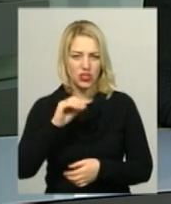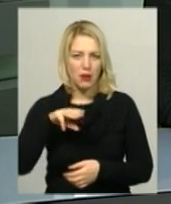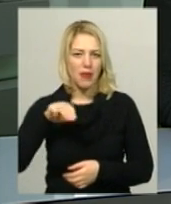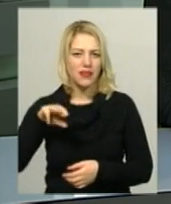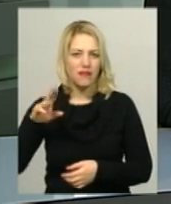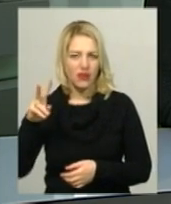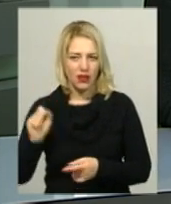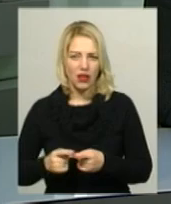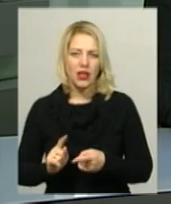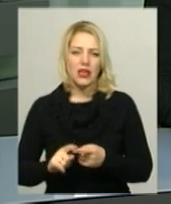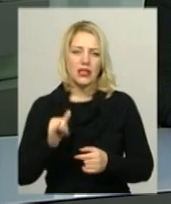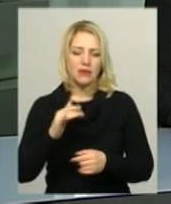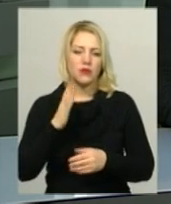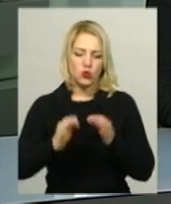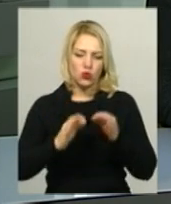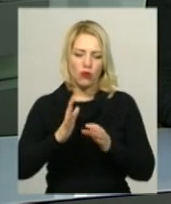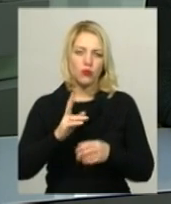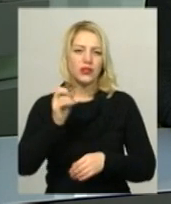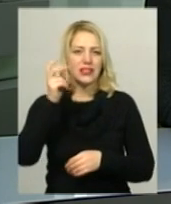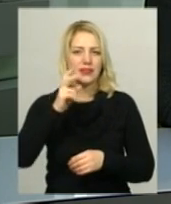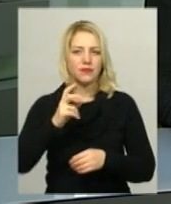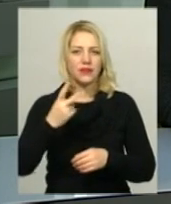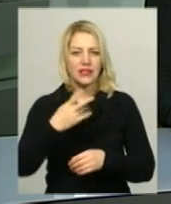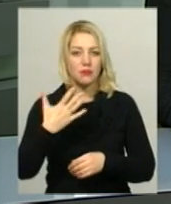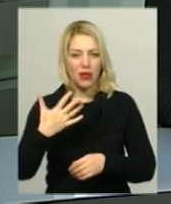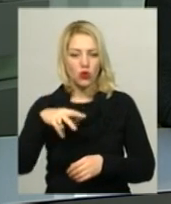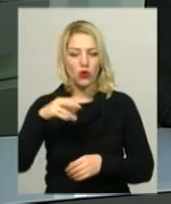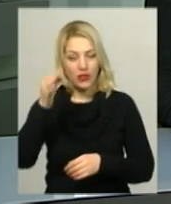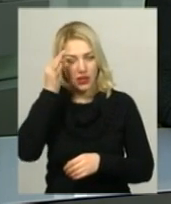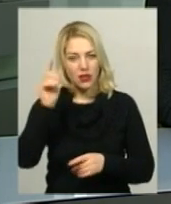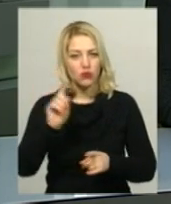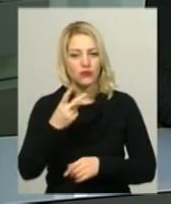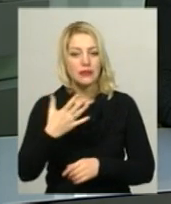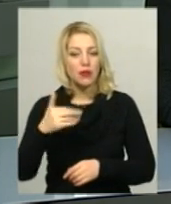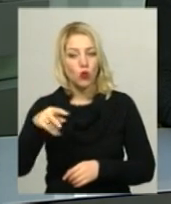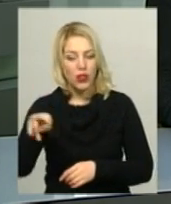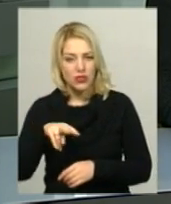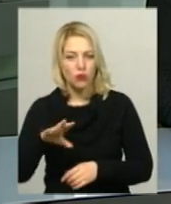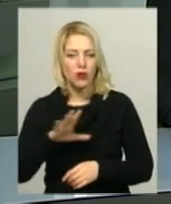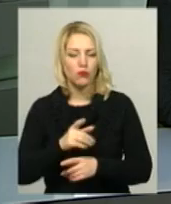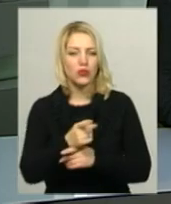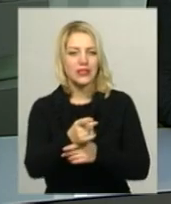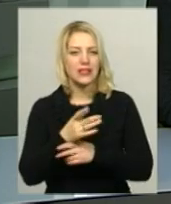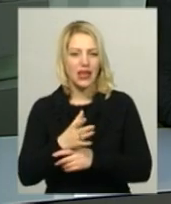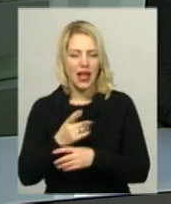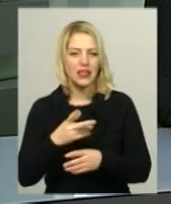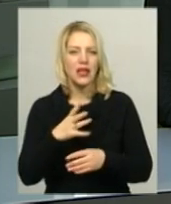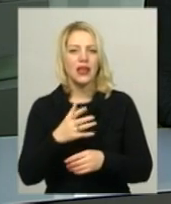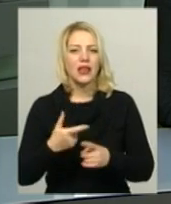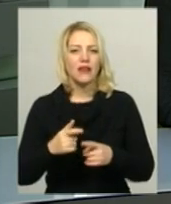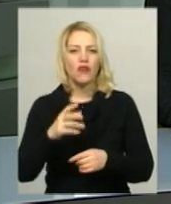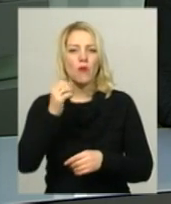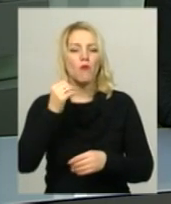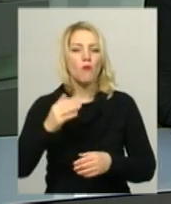8.30 ранку за київським часом. Нагадаю, 25 листопада російські військові стріляли на ураження по кораблях військово-морських сил